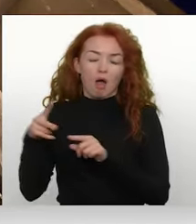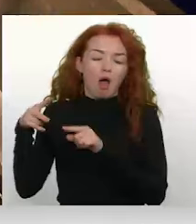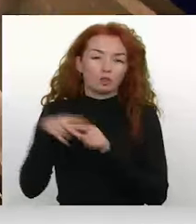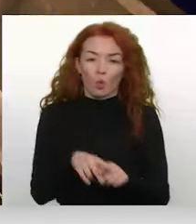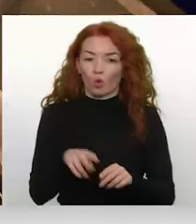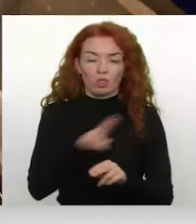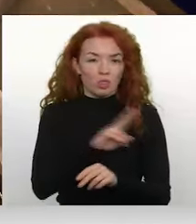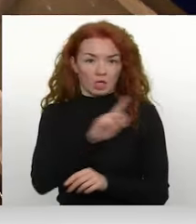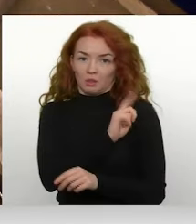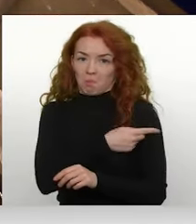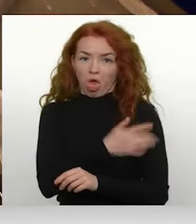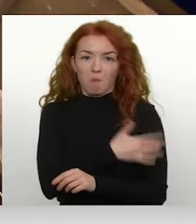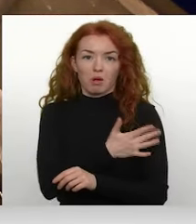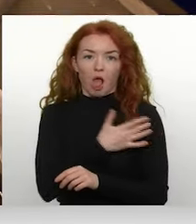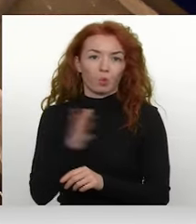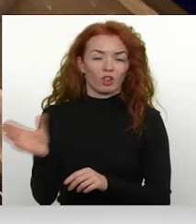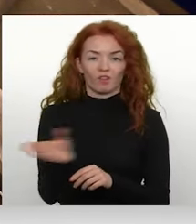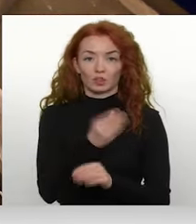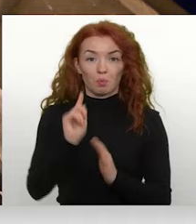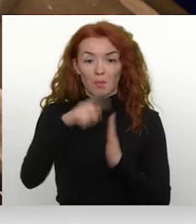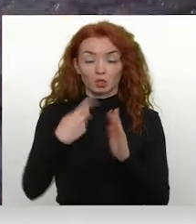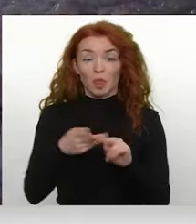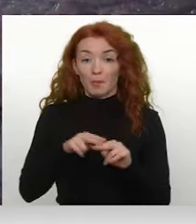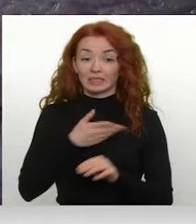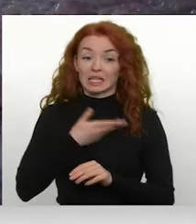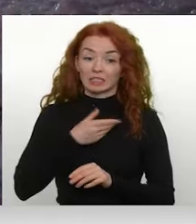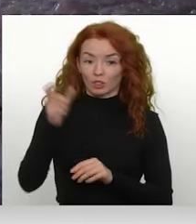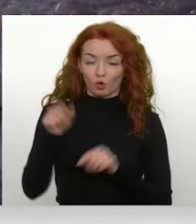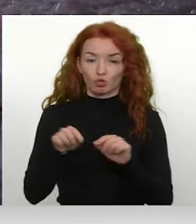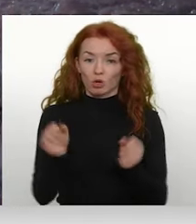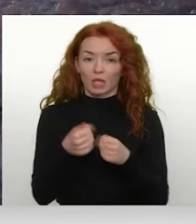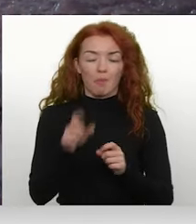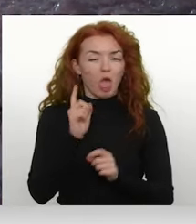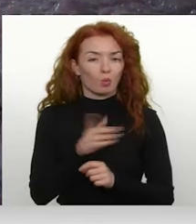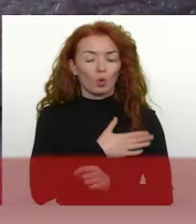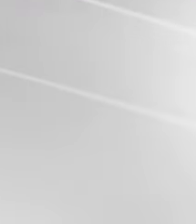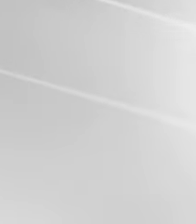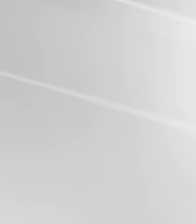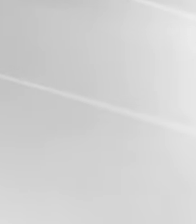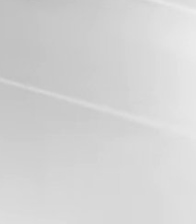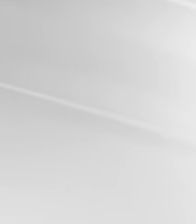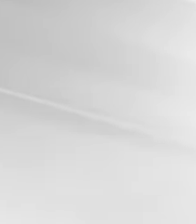un nespēja apkalpot visus pieprasījumus. Tādēļ iedzīvotājiem šo ziem jābūt ļoti uzmanīgiem.